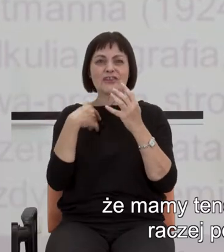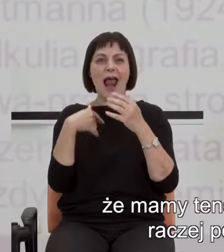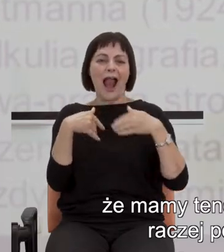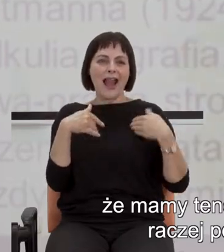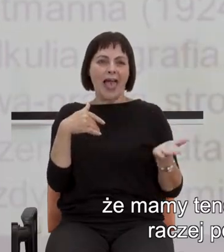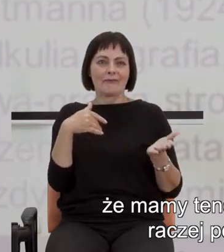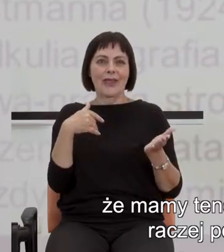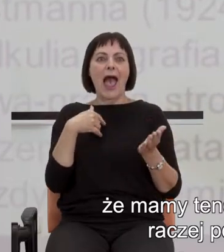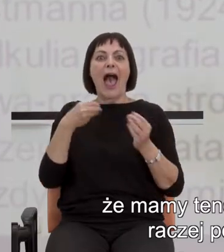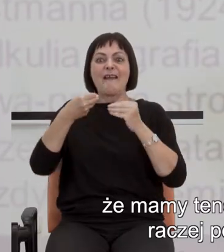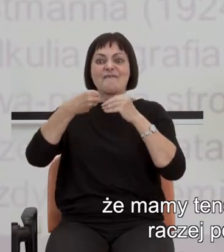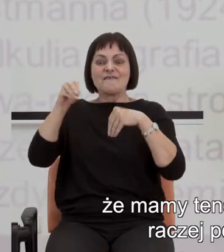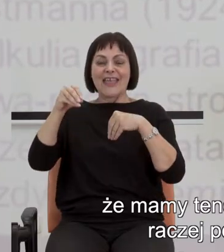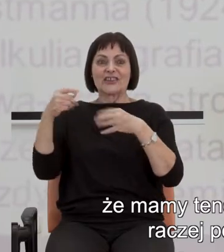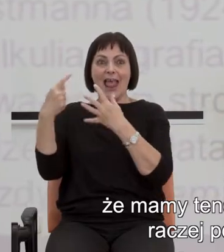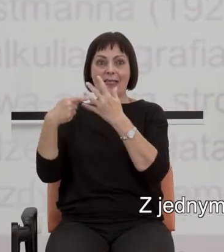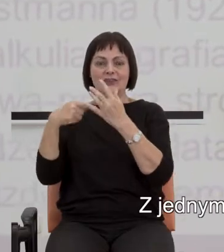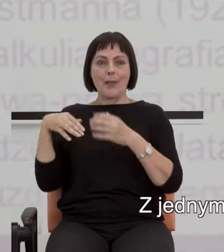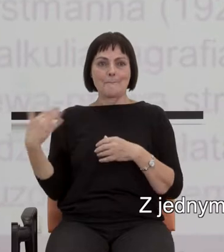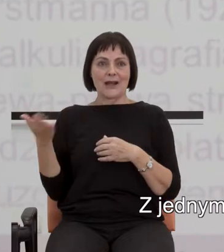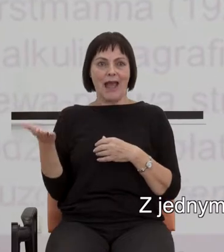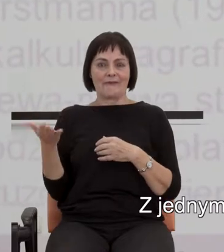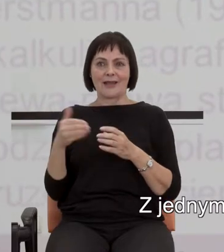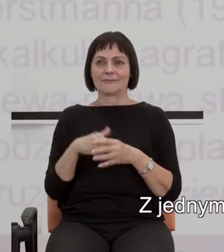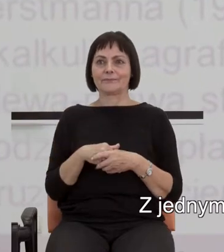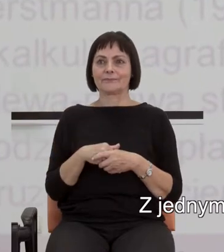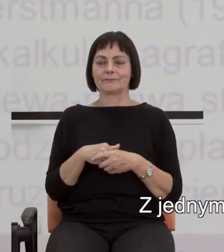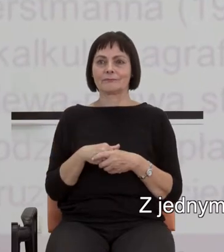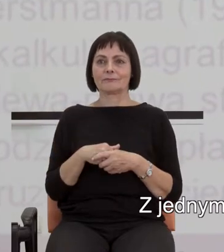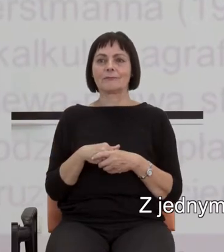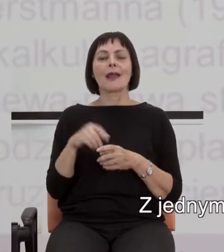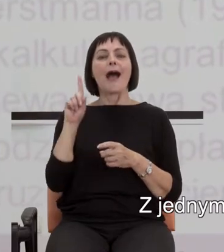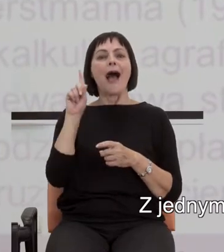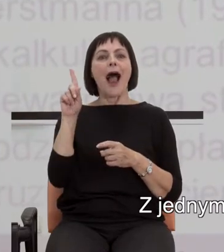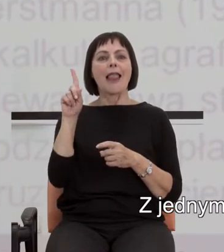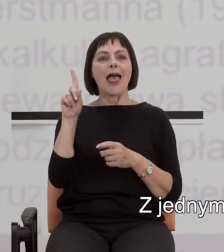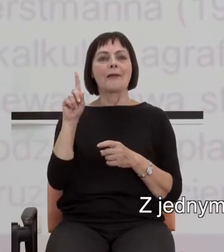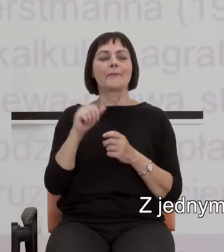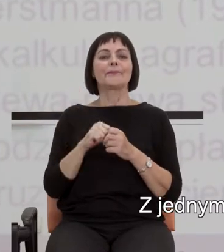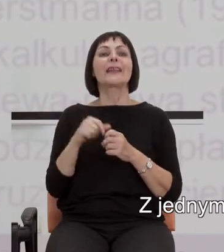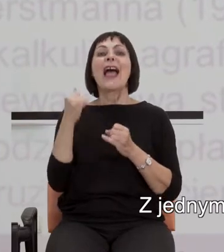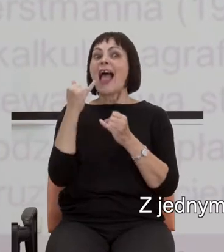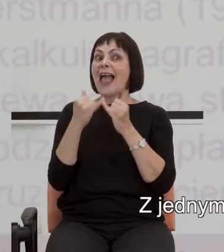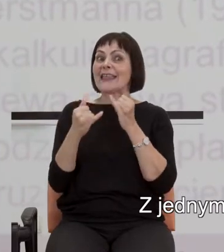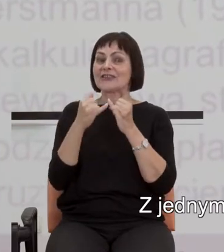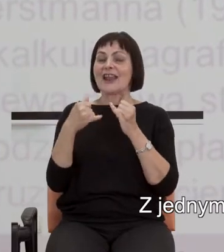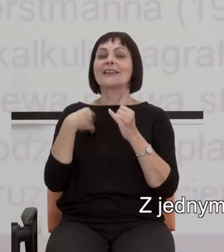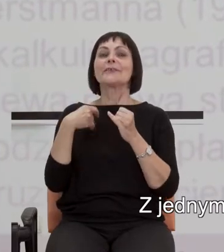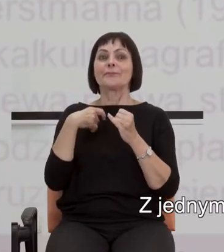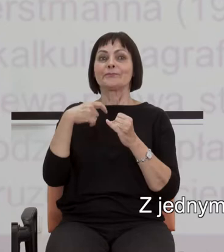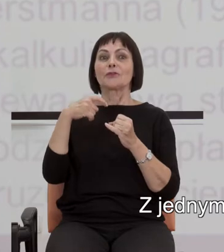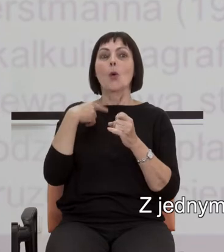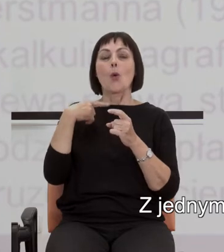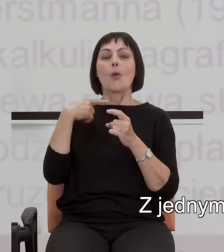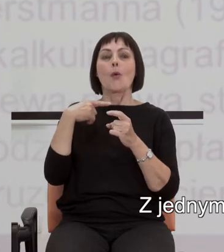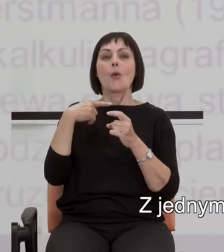ciała, bardziej niż po prawej. Z jednym zastrzeżeniem, o ile jesteśmy członkami